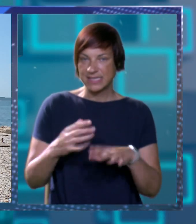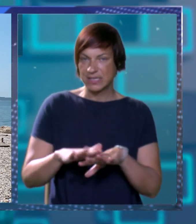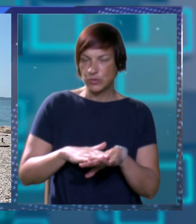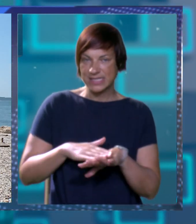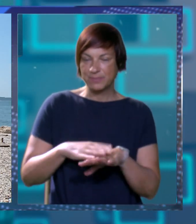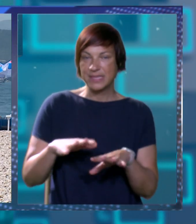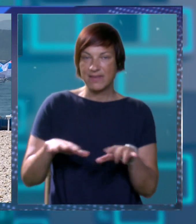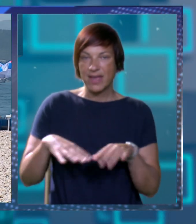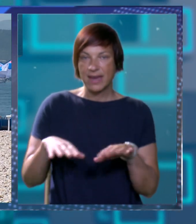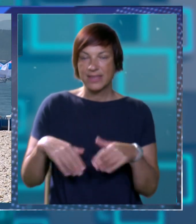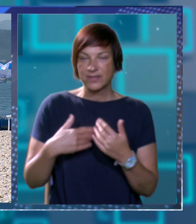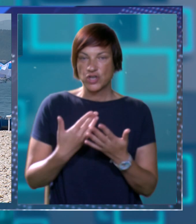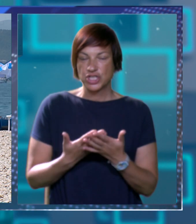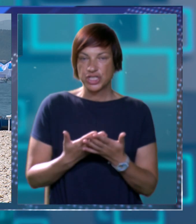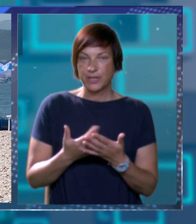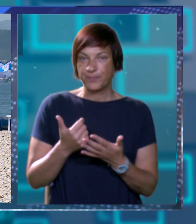ispitivanja.